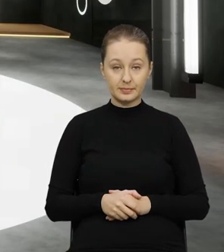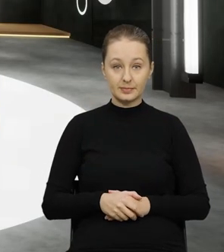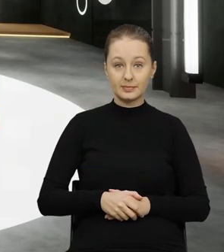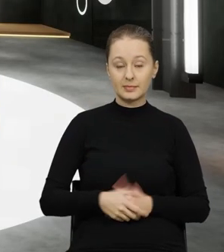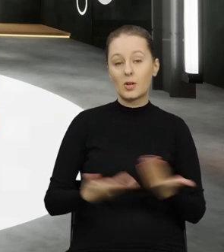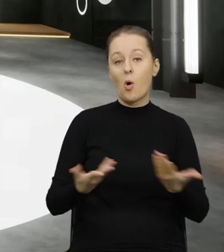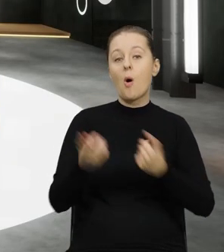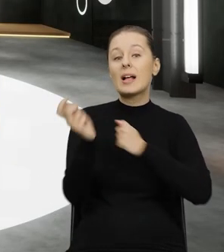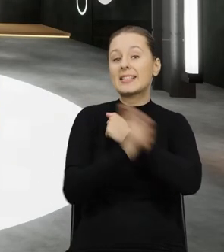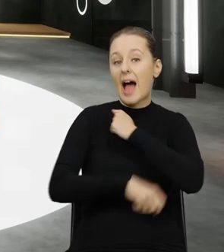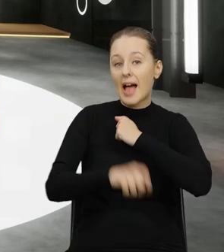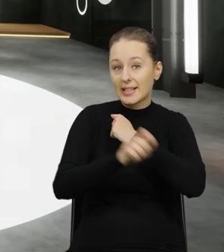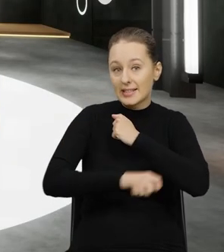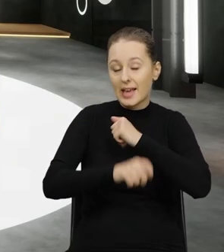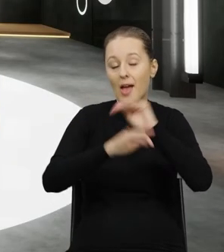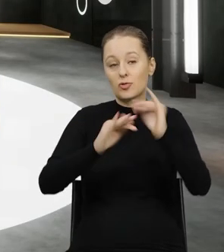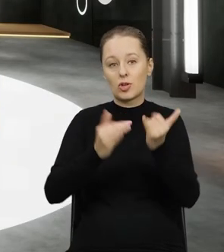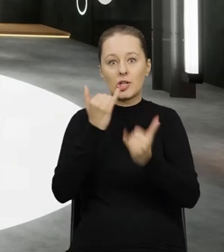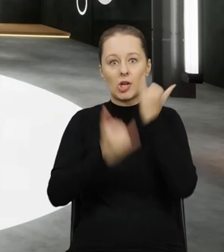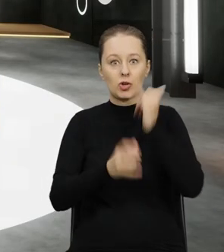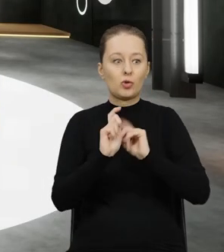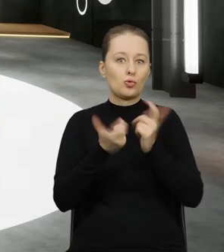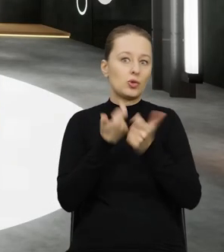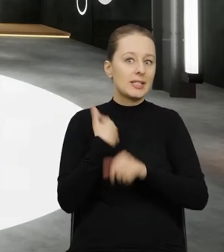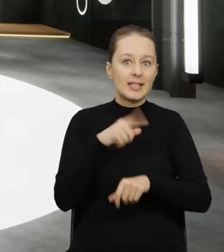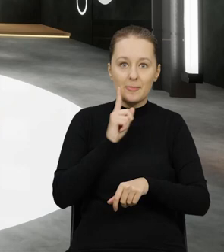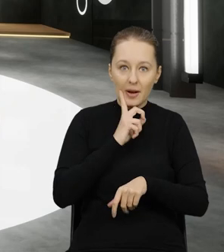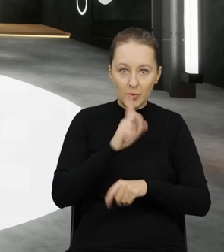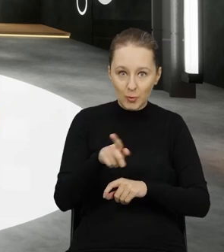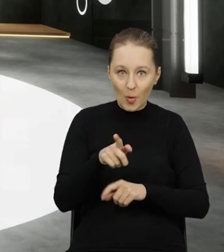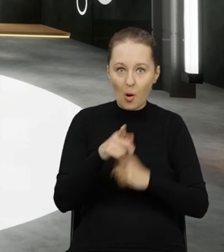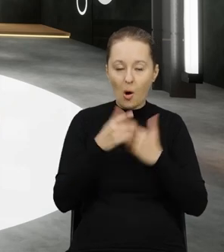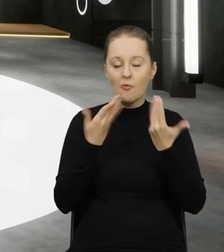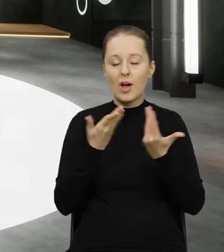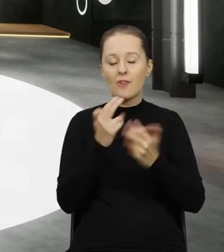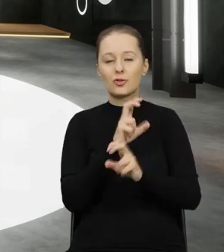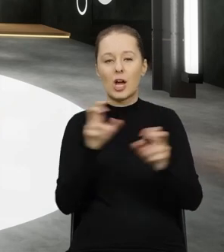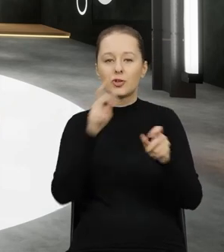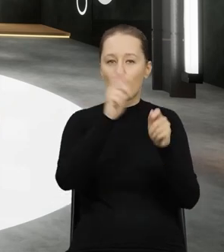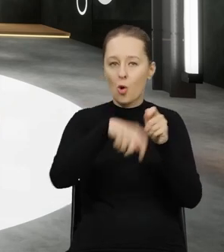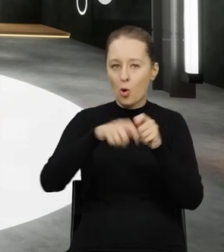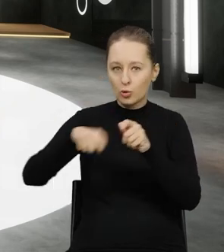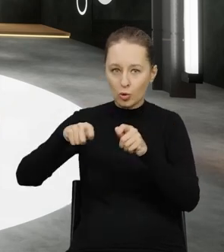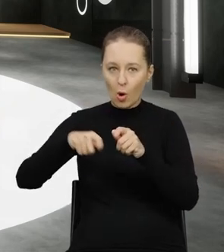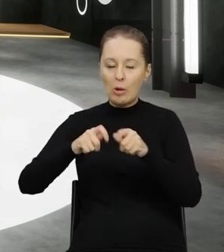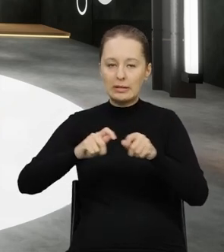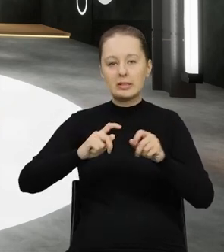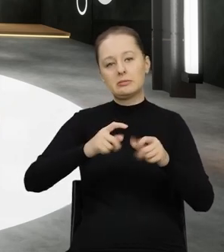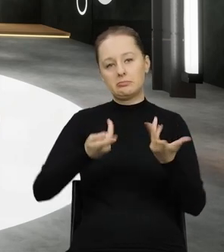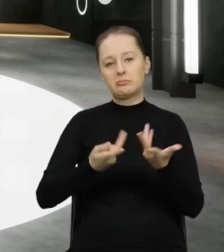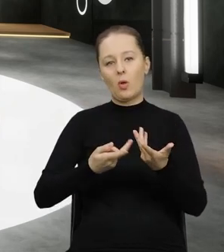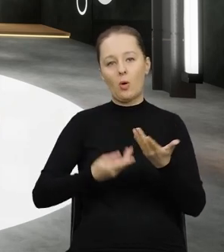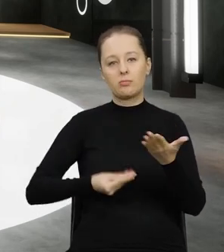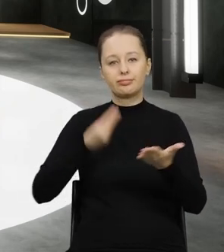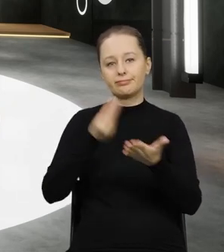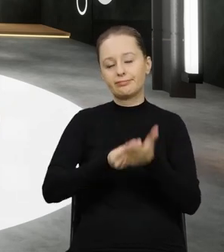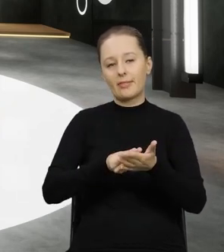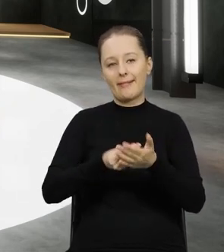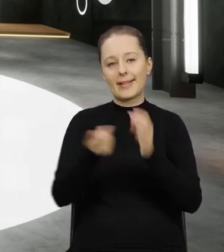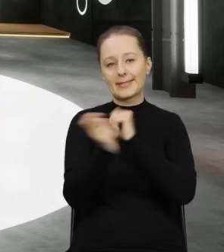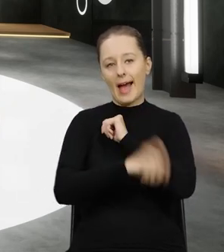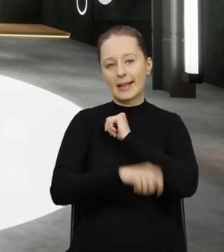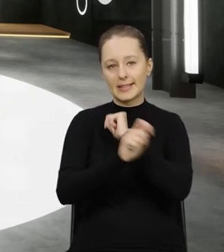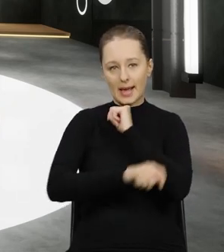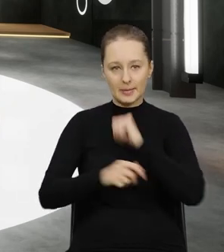sankcyjność, czyli w przypadku stwierdzenia nieprawidłowości w czasie kontroli nakładane są sankcje.